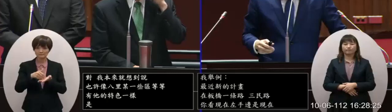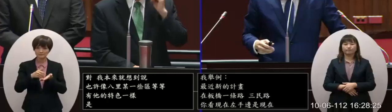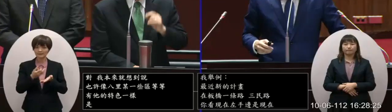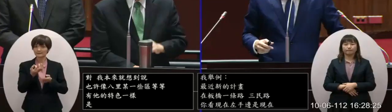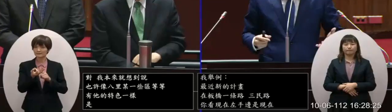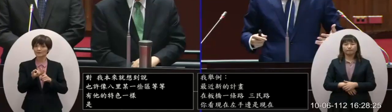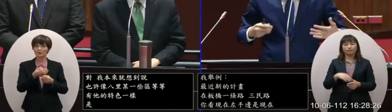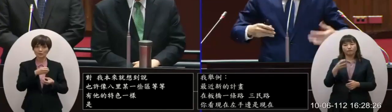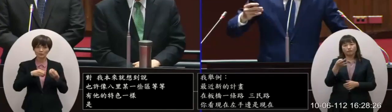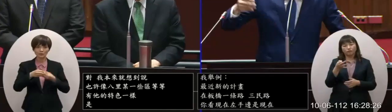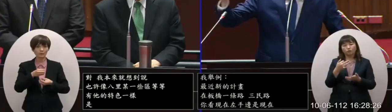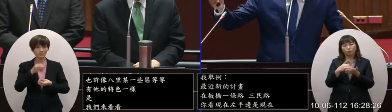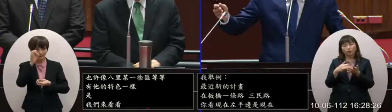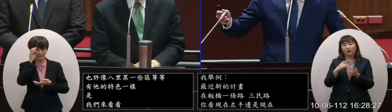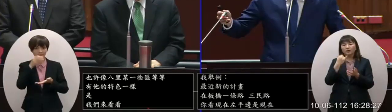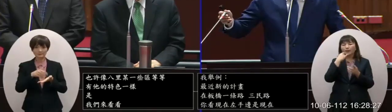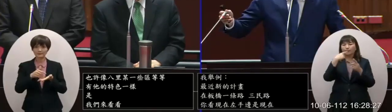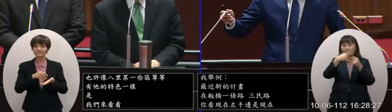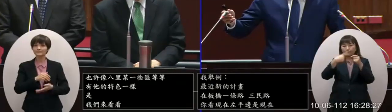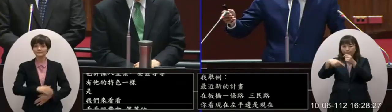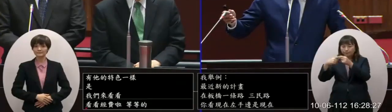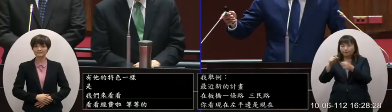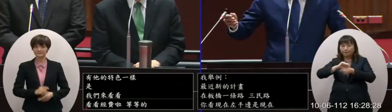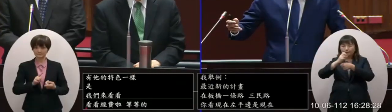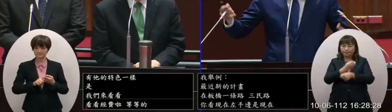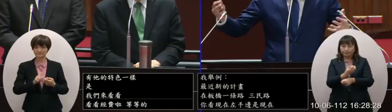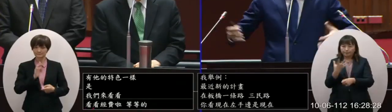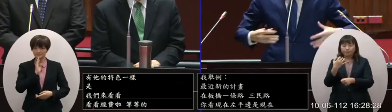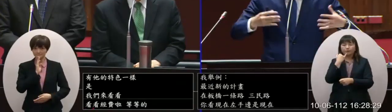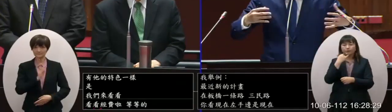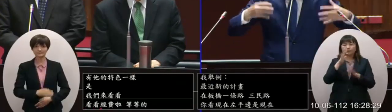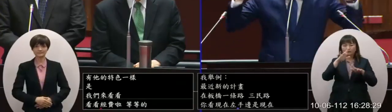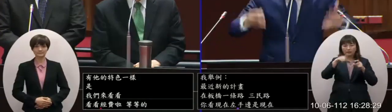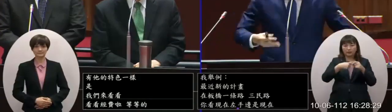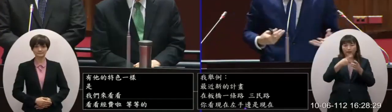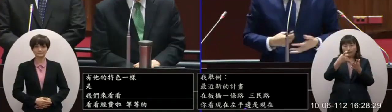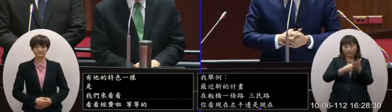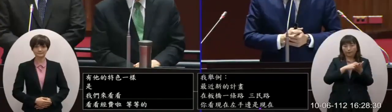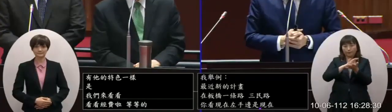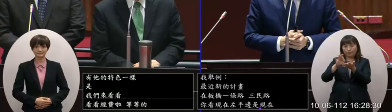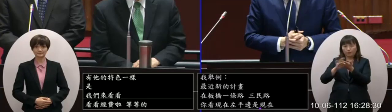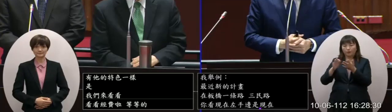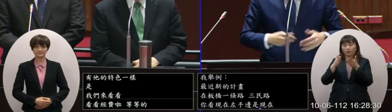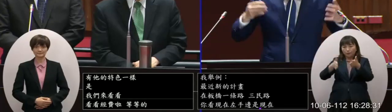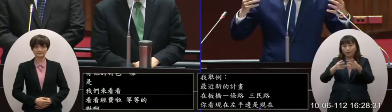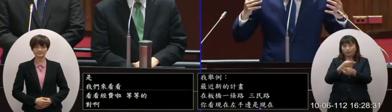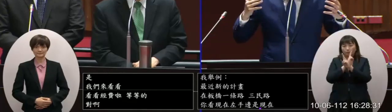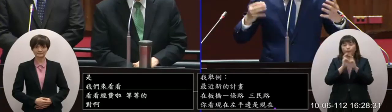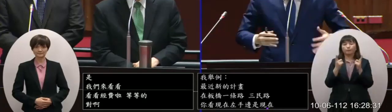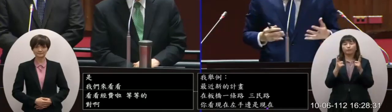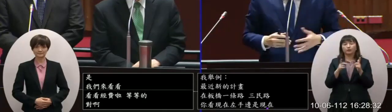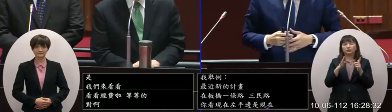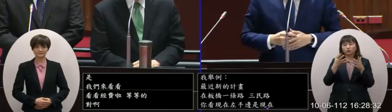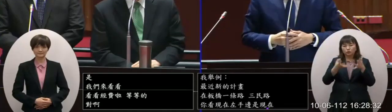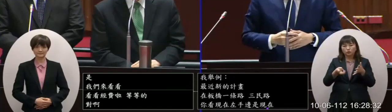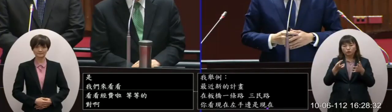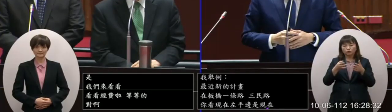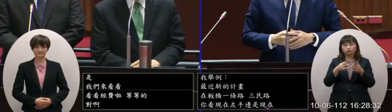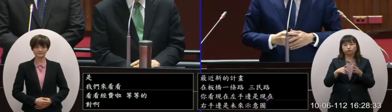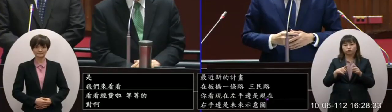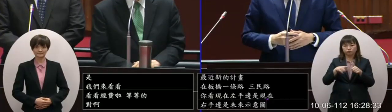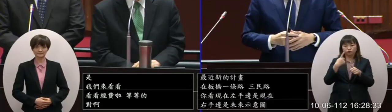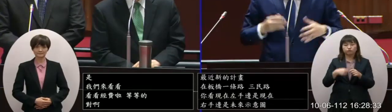等等的經費我們可以逐年嘛對不是今年全部把錢通通放到板橋不是嘛就一個重點